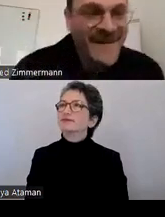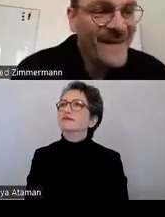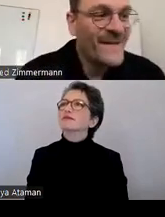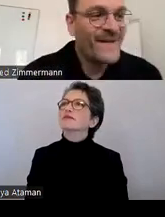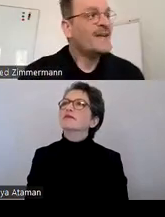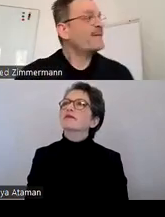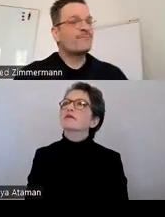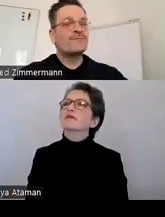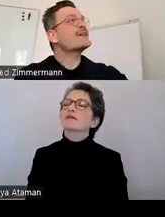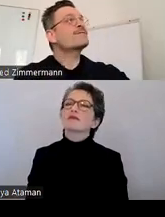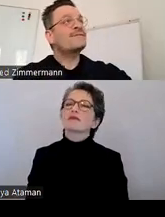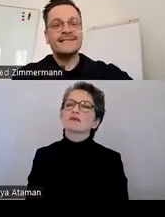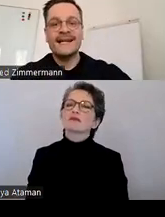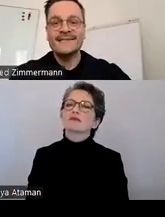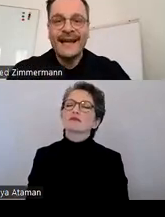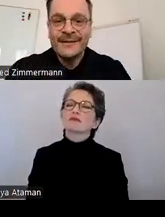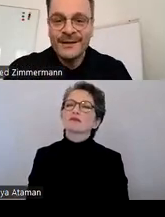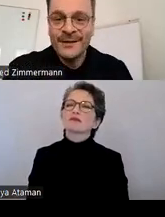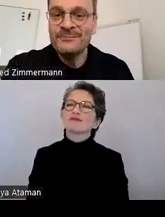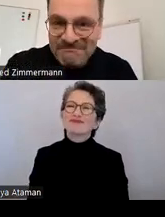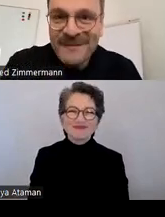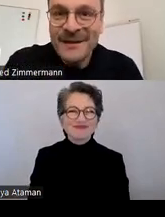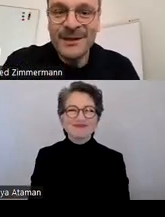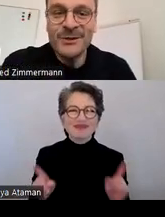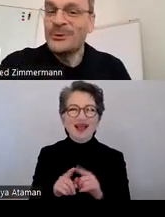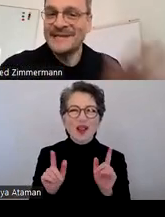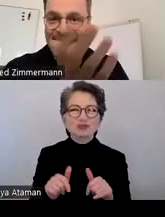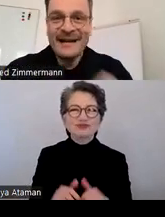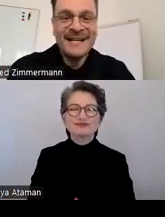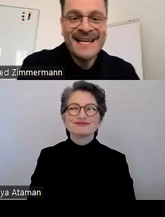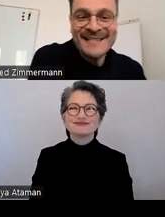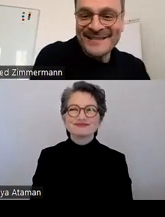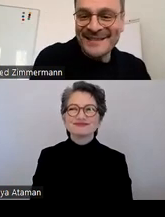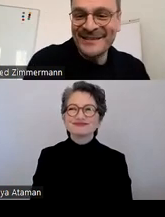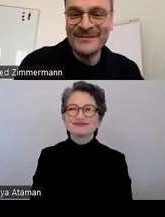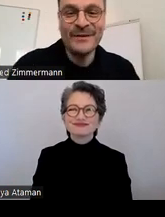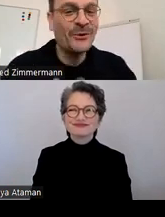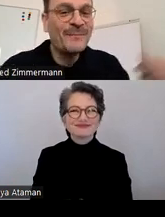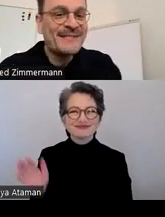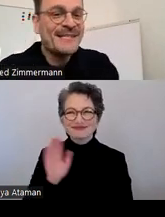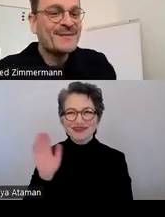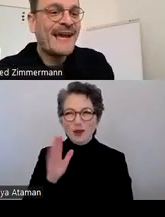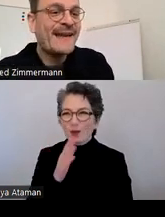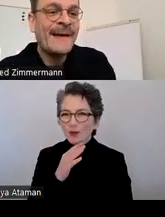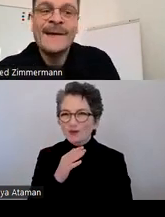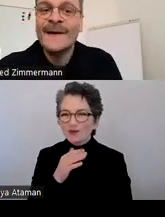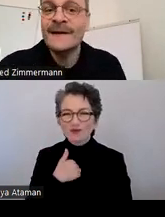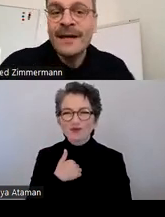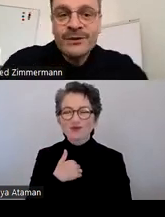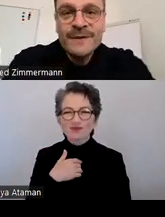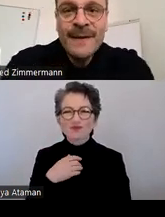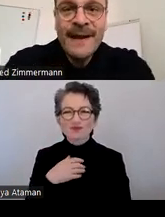Ja, dann steigen wir vielleicht gleich ein. Schönen Tag allerseits. Ich freue mich hier zu sein.